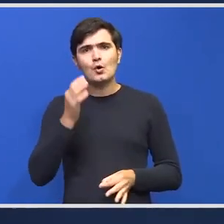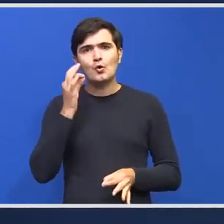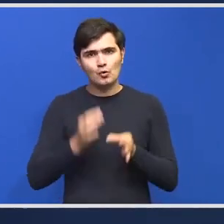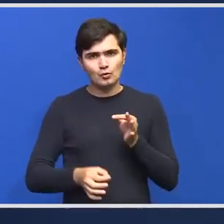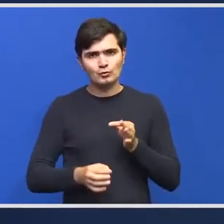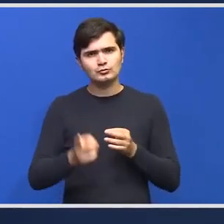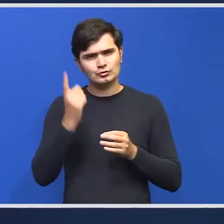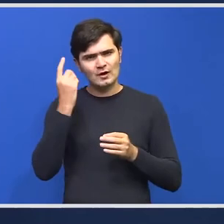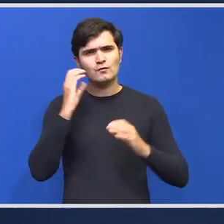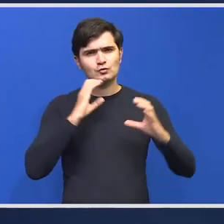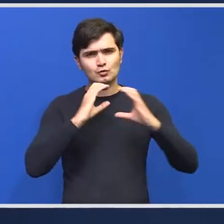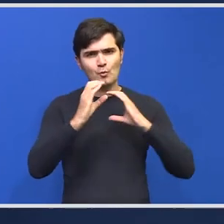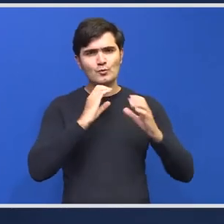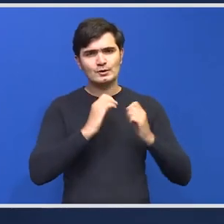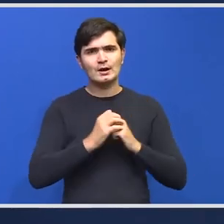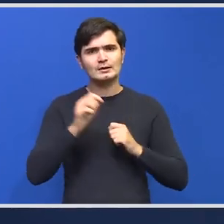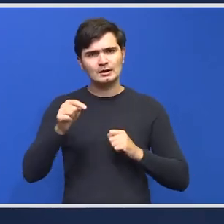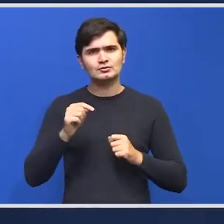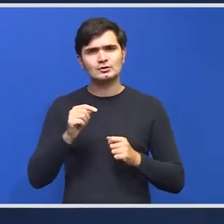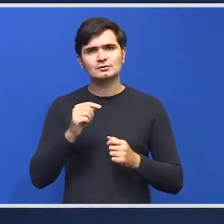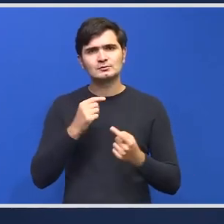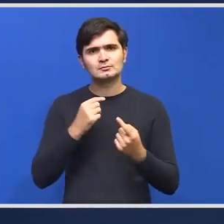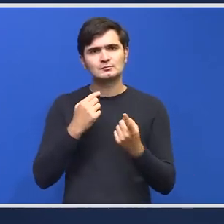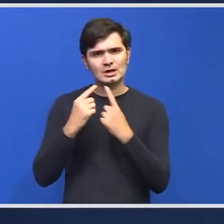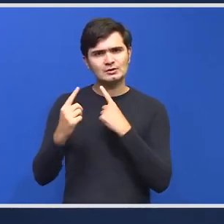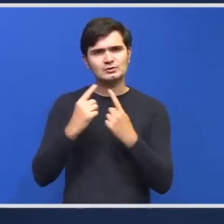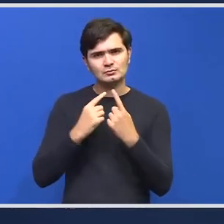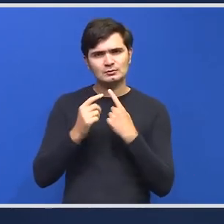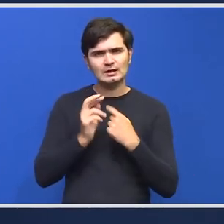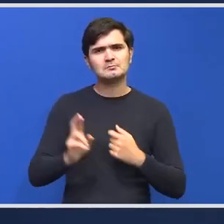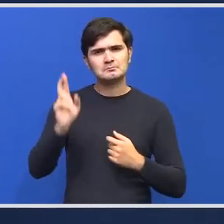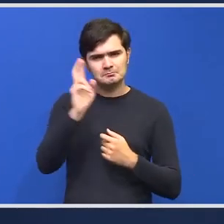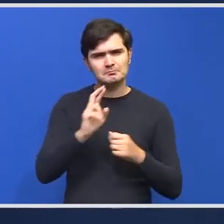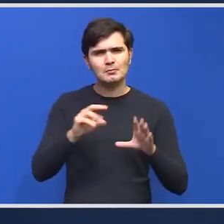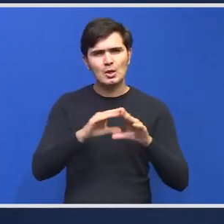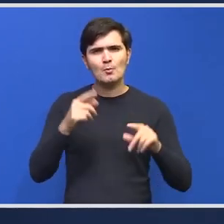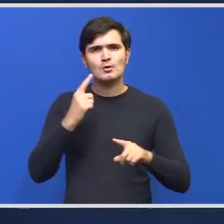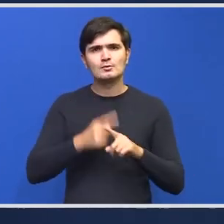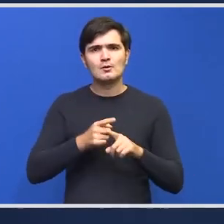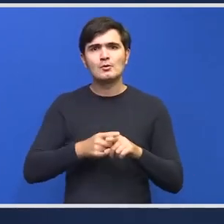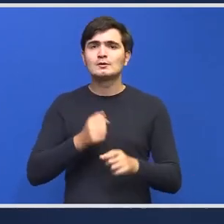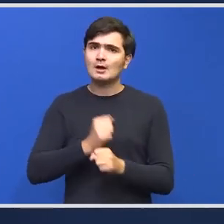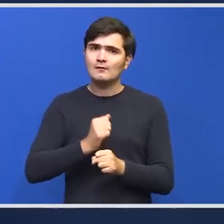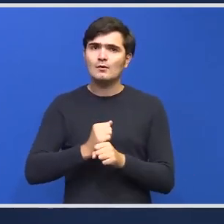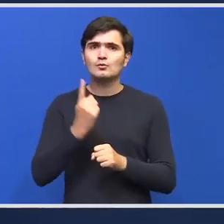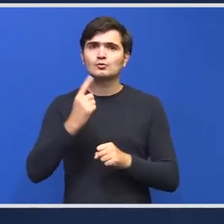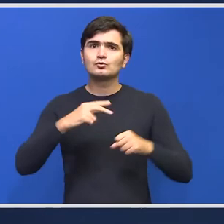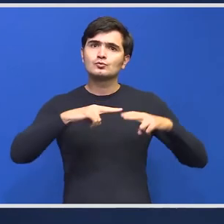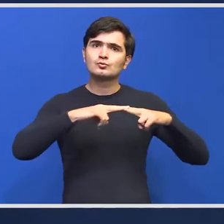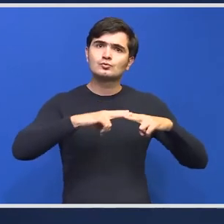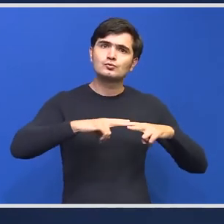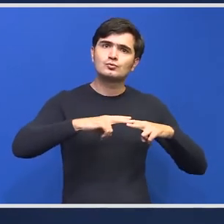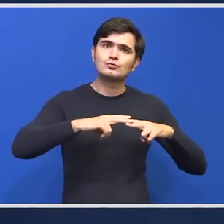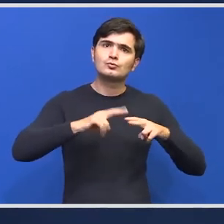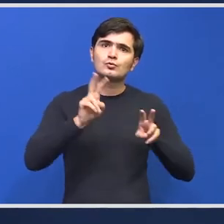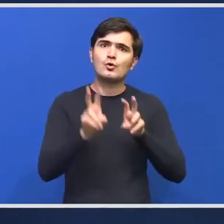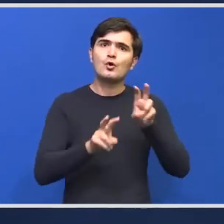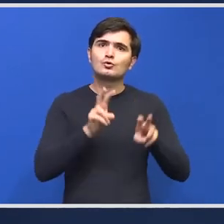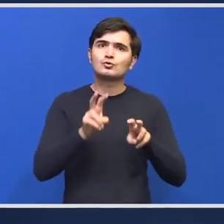fost și comunicată și un subiect care s-a discutat repetitiv a fost un control al inspecției sanitare